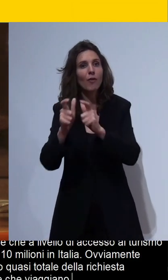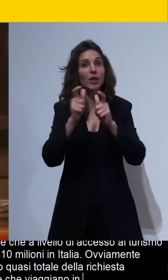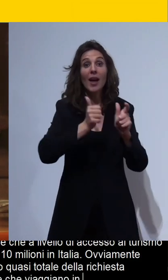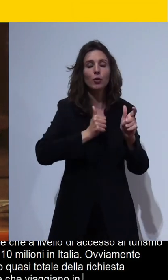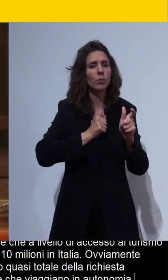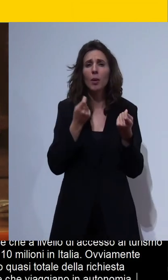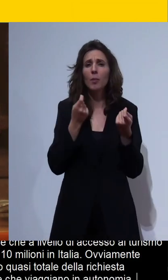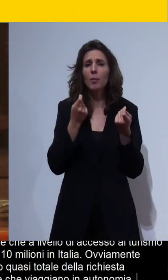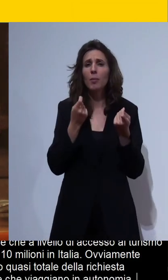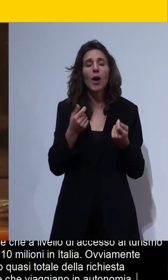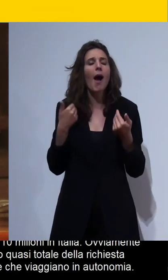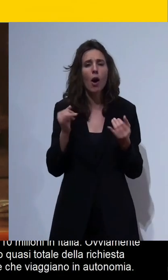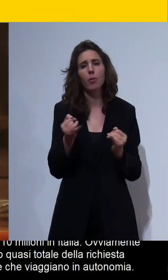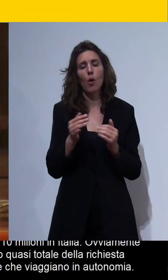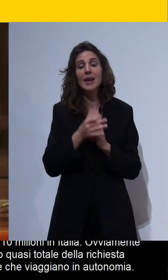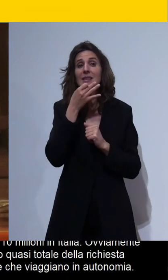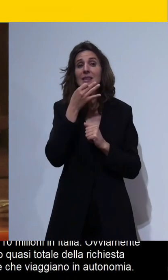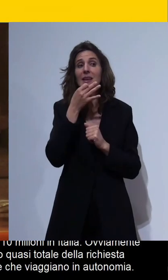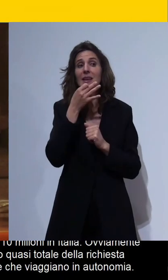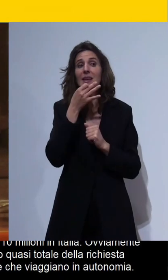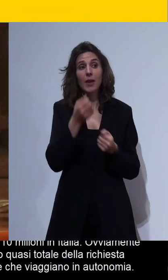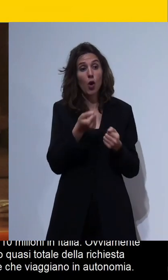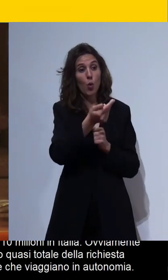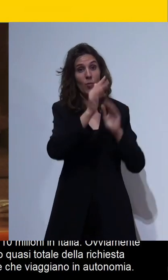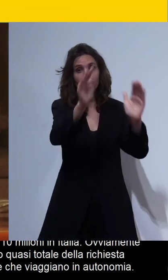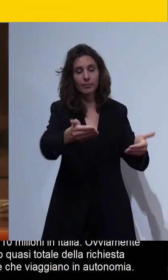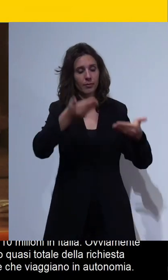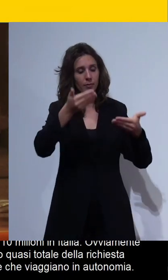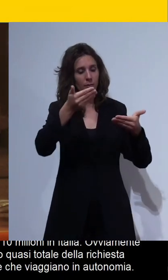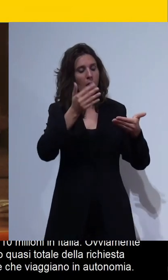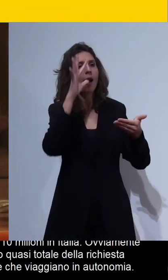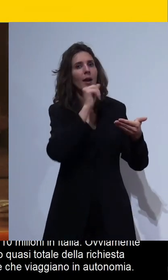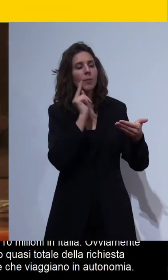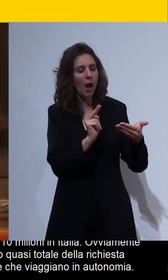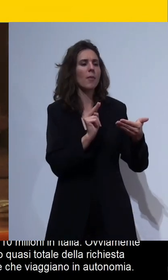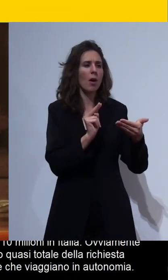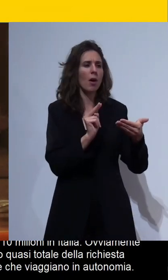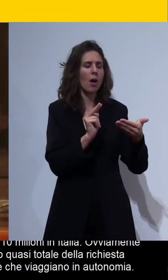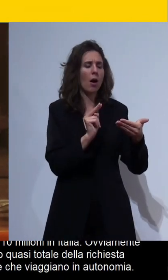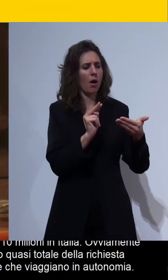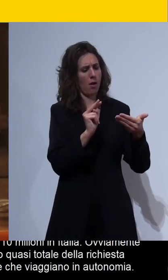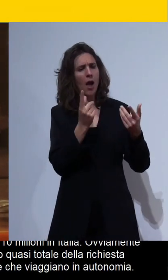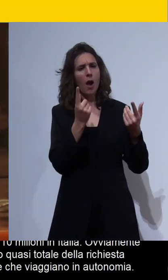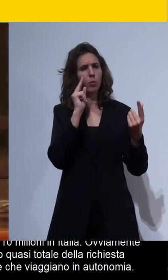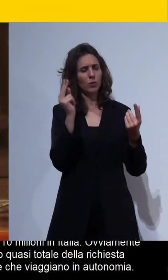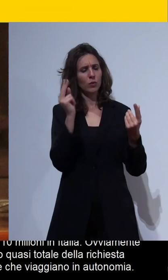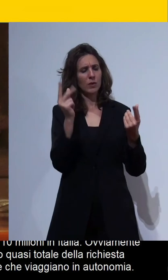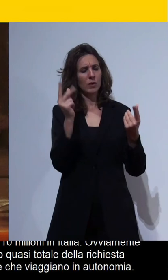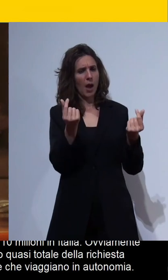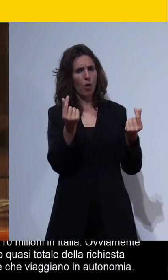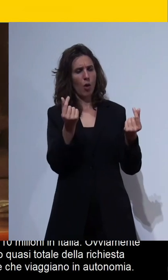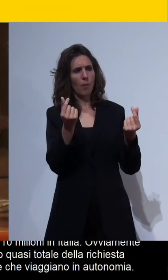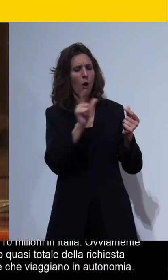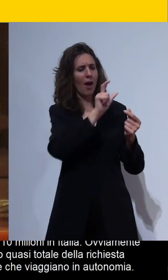quindi già da questi numeri capiamo che l'opportunità economica a livello nazionale ed